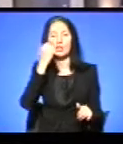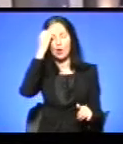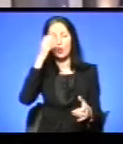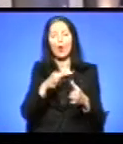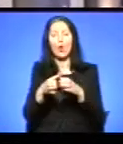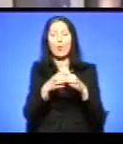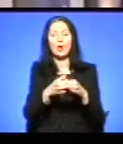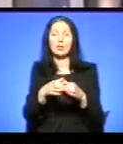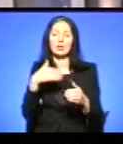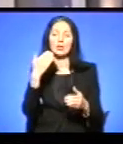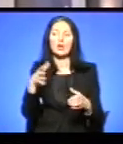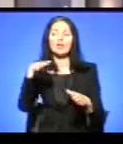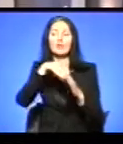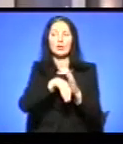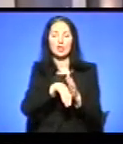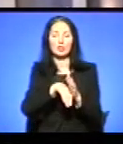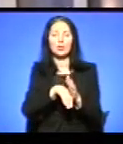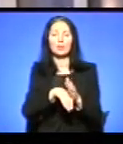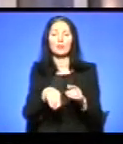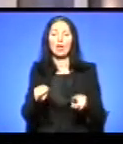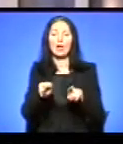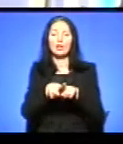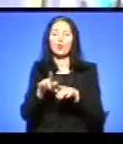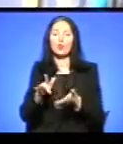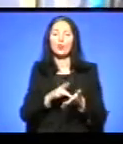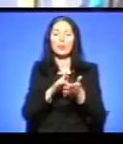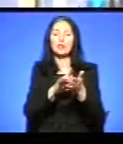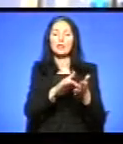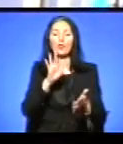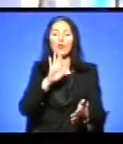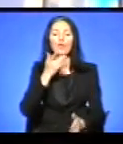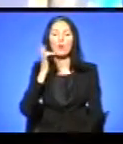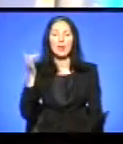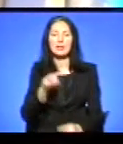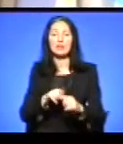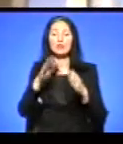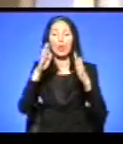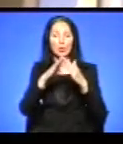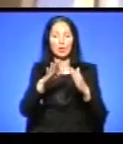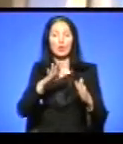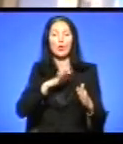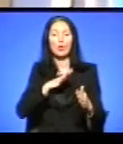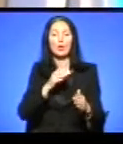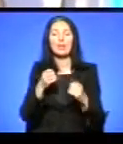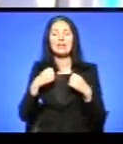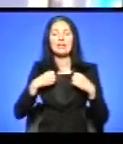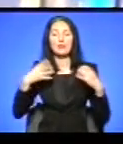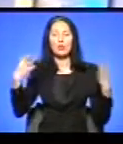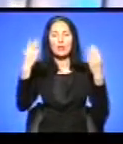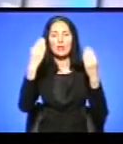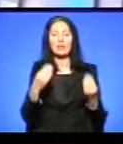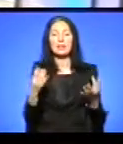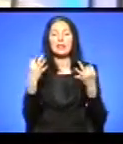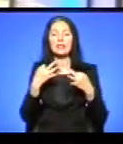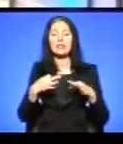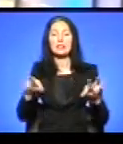таким от мандрівкою в Америці. В цьому будинку відбулося ворочисто святкування Дня Незалежності України.